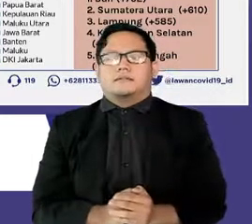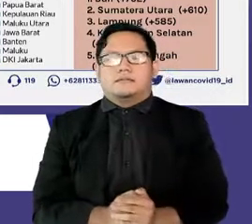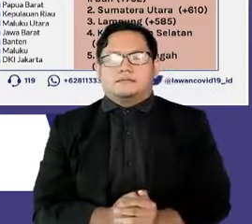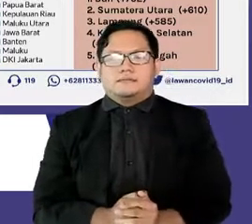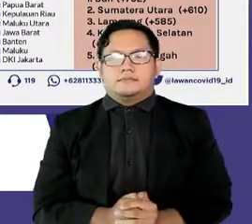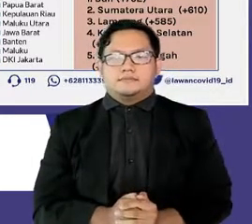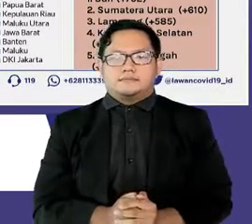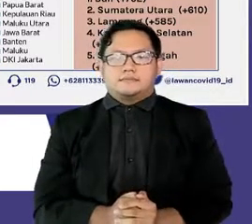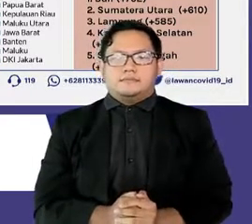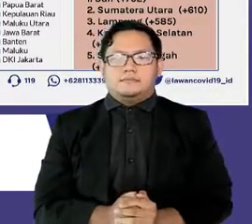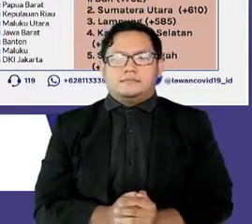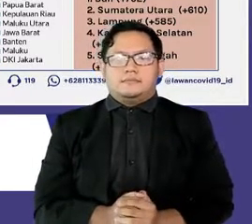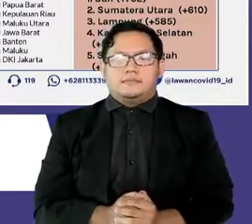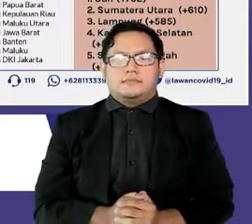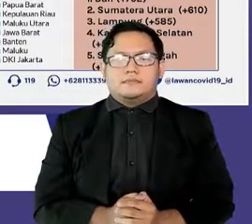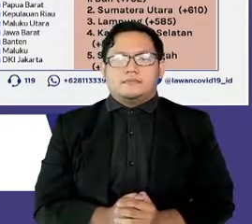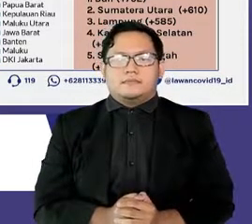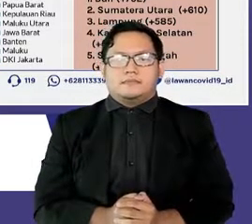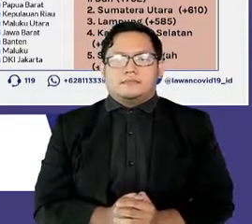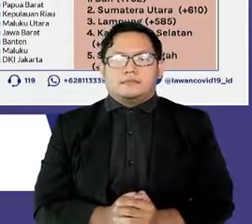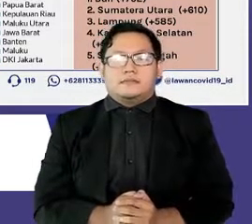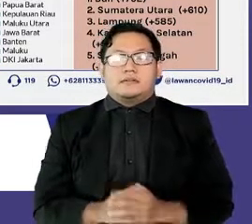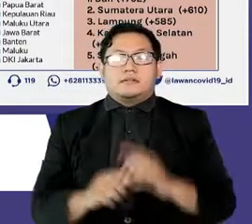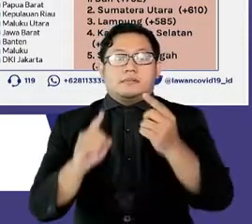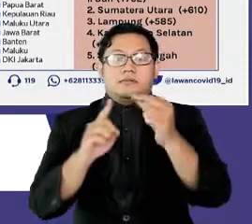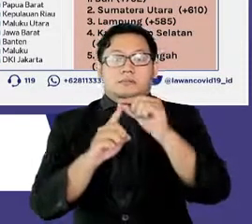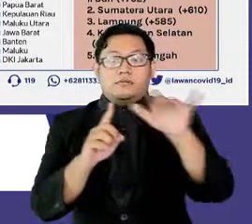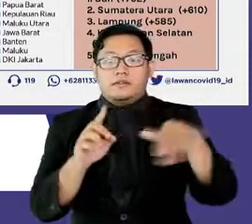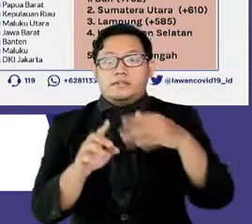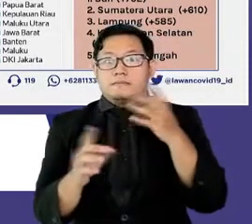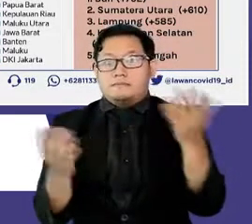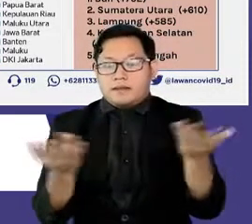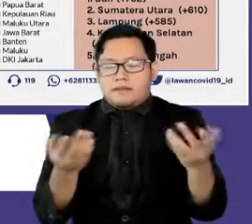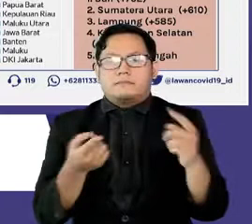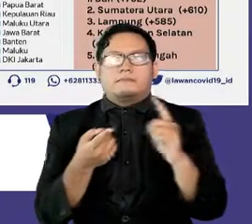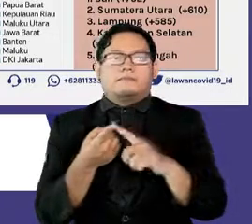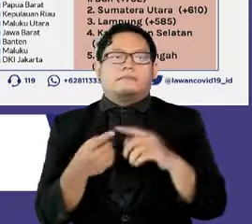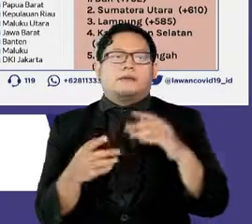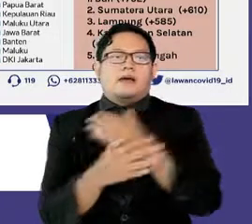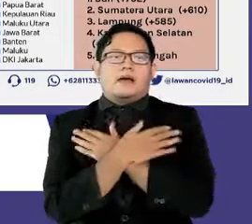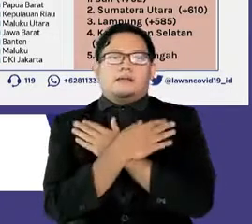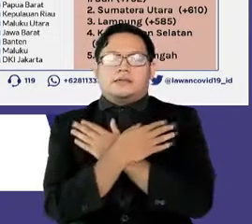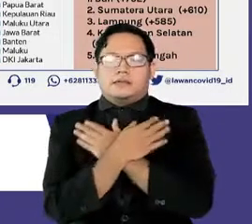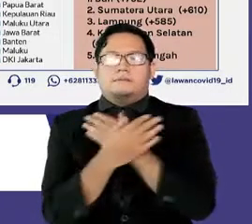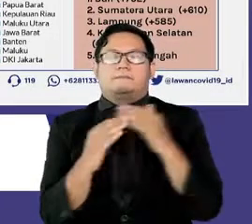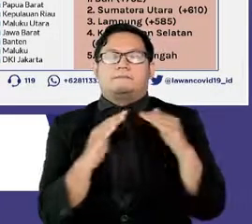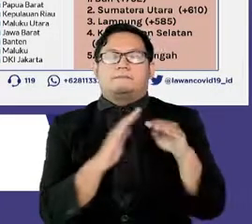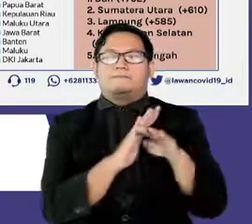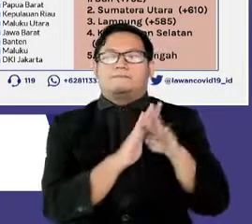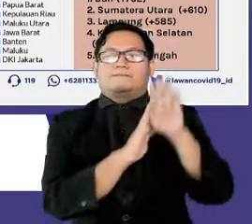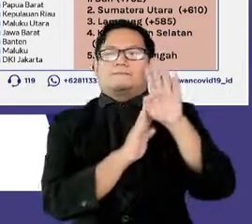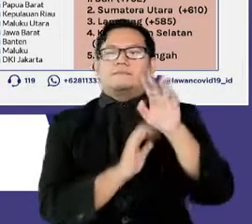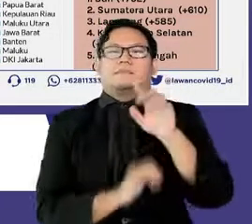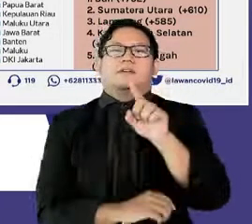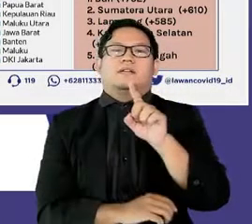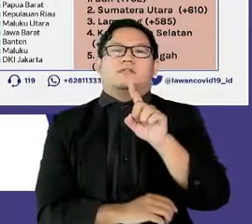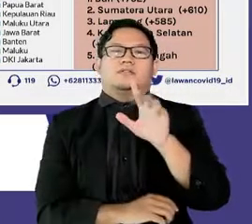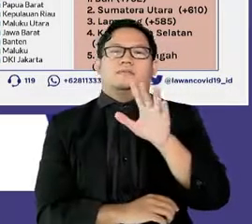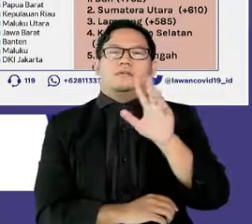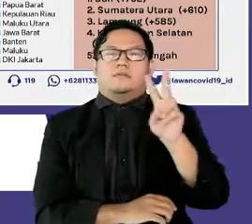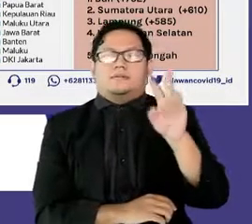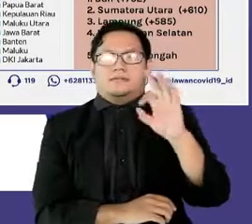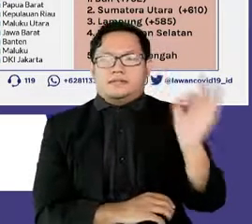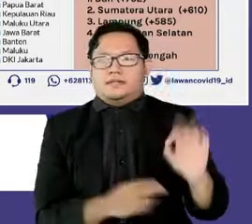dengan bulan Juli. Sebelas provinsi tersebut adalah Aceh naik 152 persen,